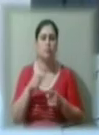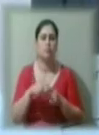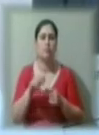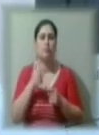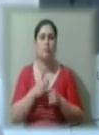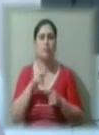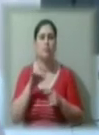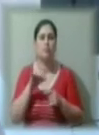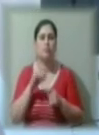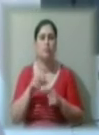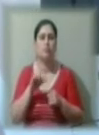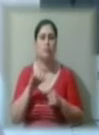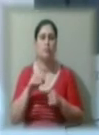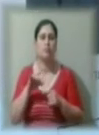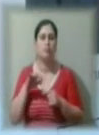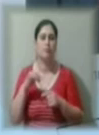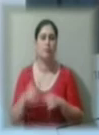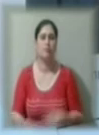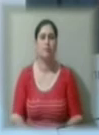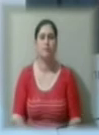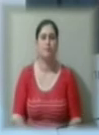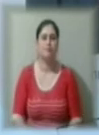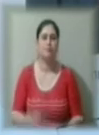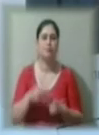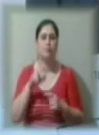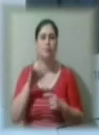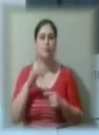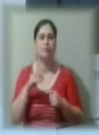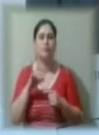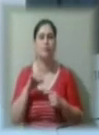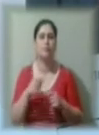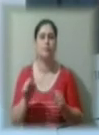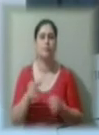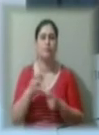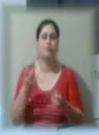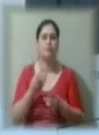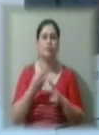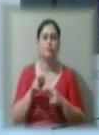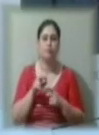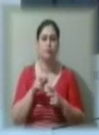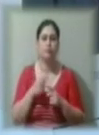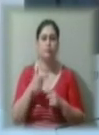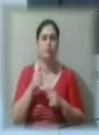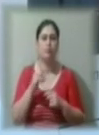Костянтин Репнін. Лінійний прискорювач потрібен для генерації